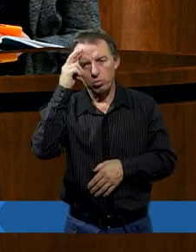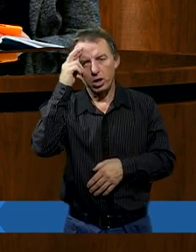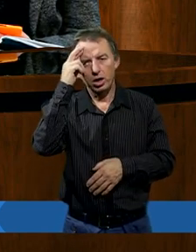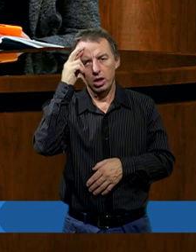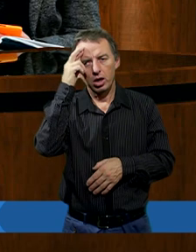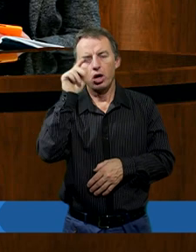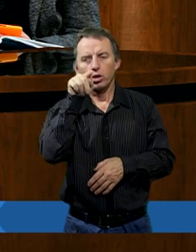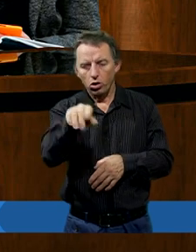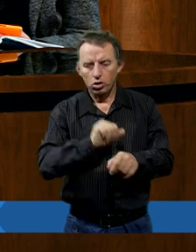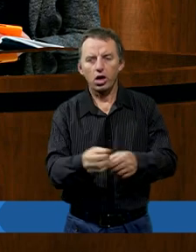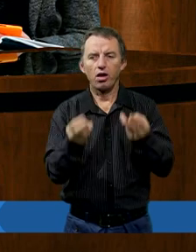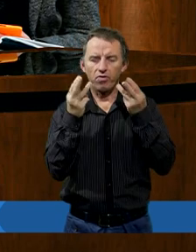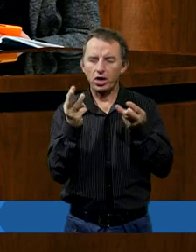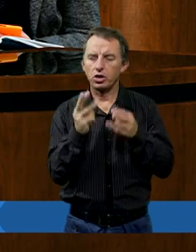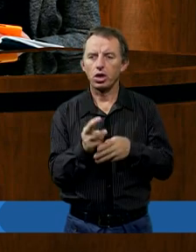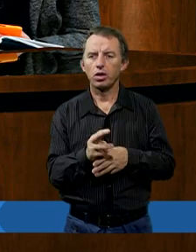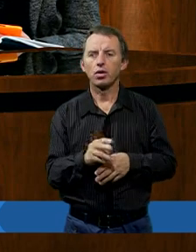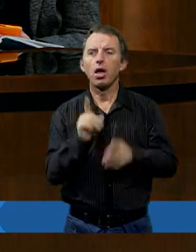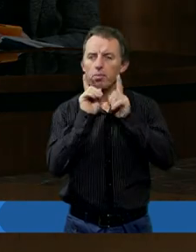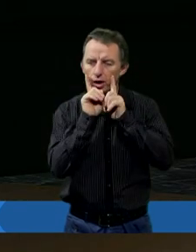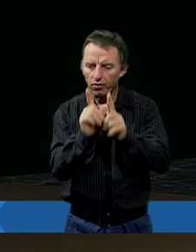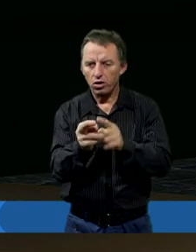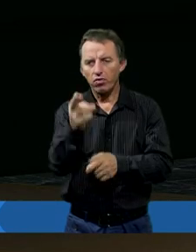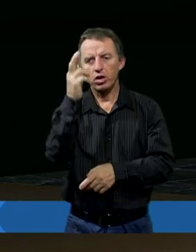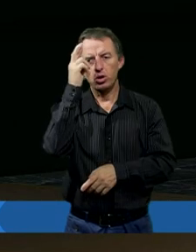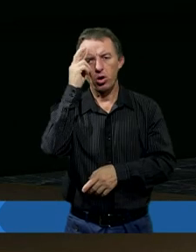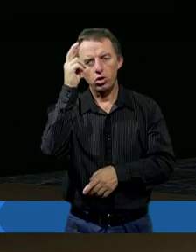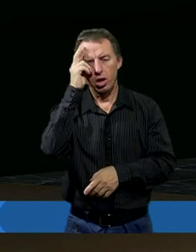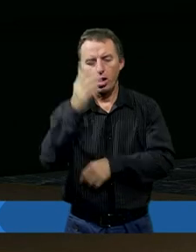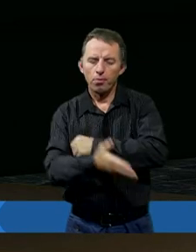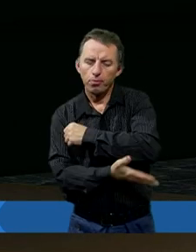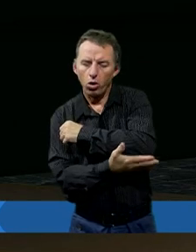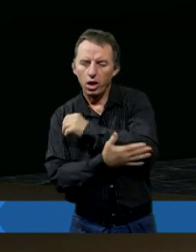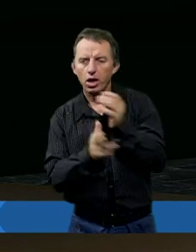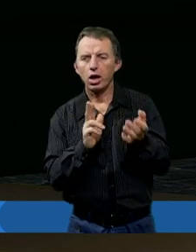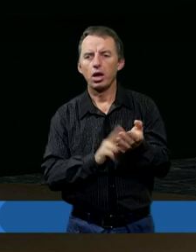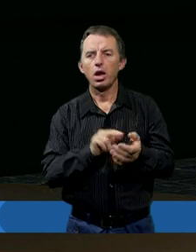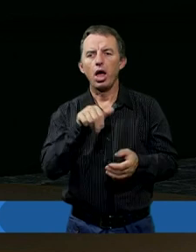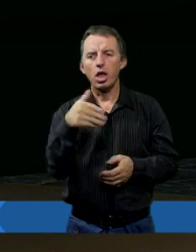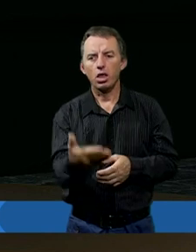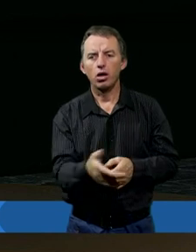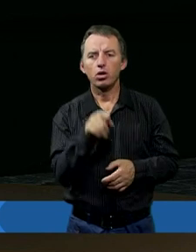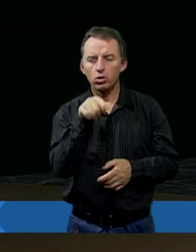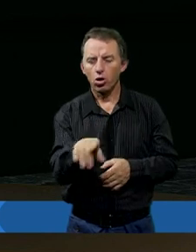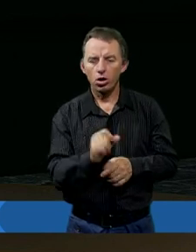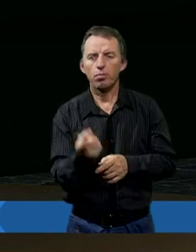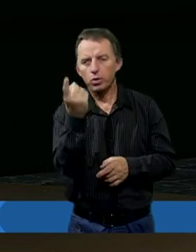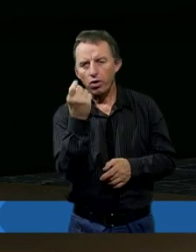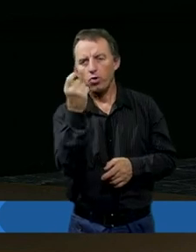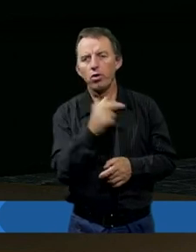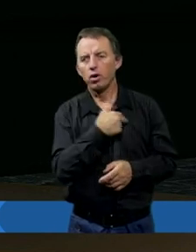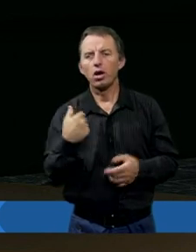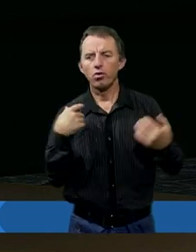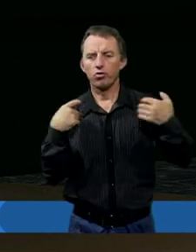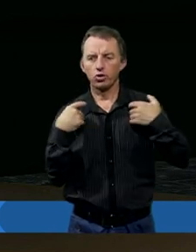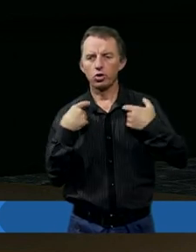I to jest chyba ważne. Tylko takie prawdziwe zrozumienie chyba polega na tym, to, co jest przywołane w naszym